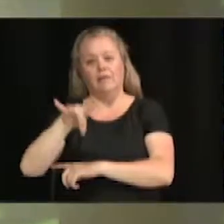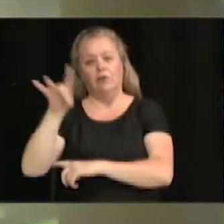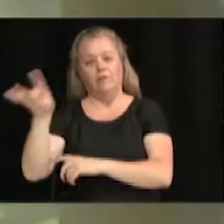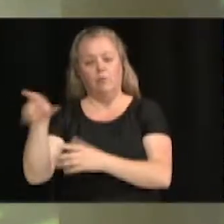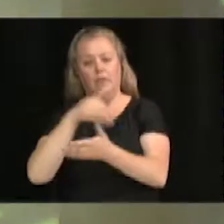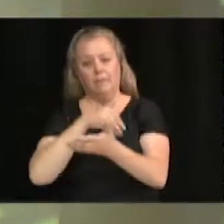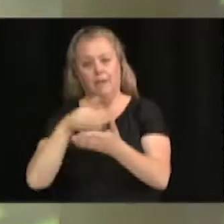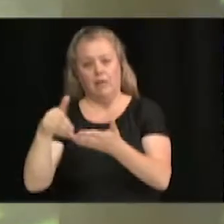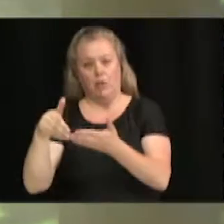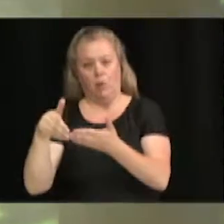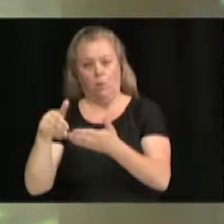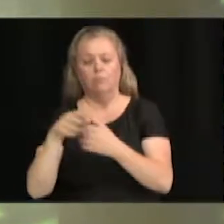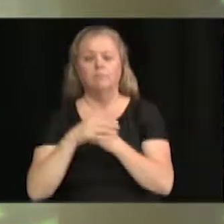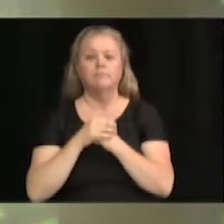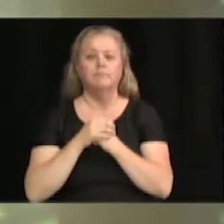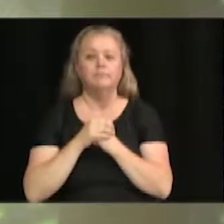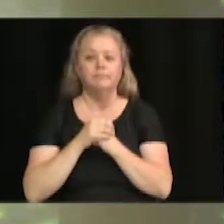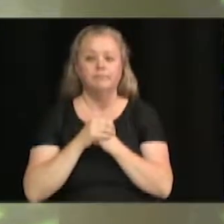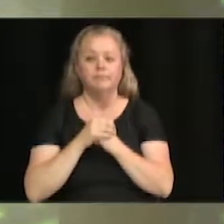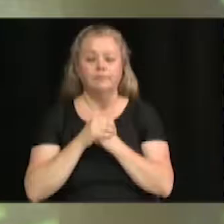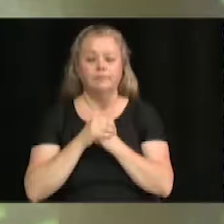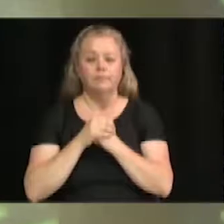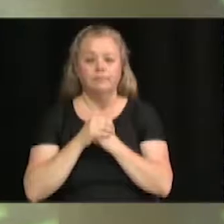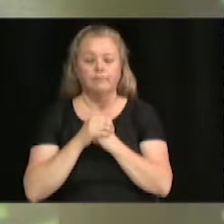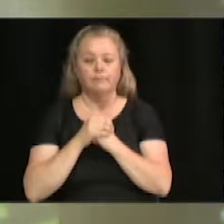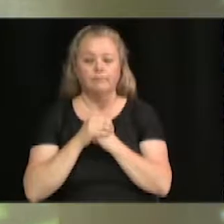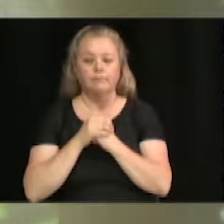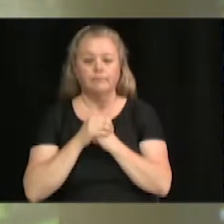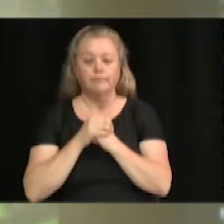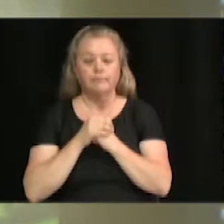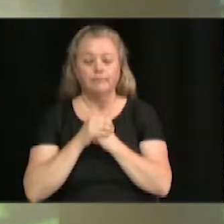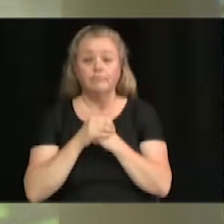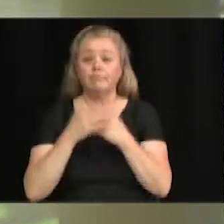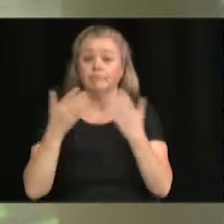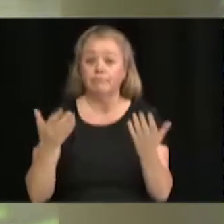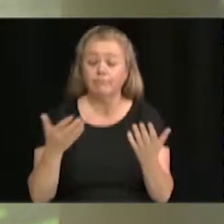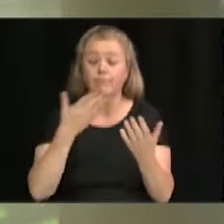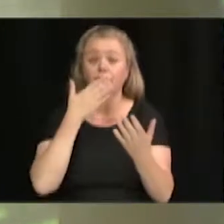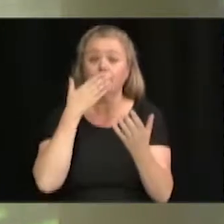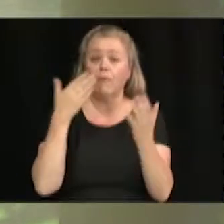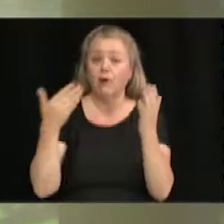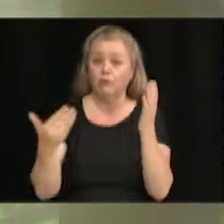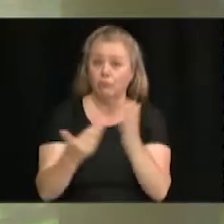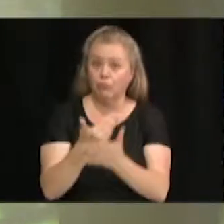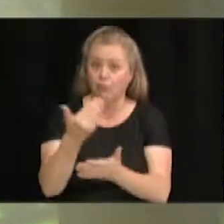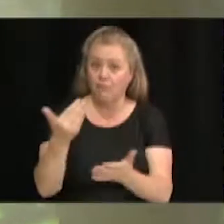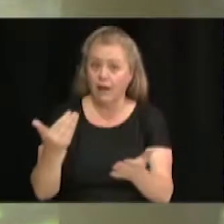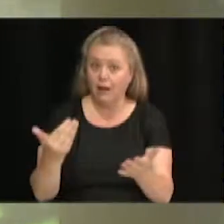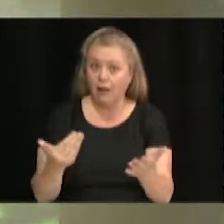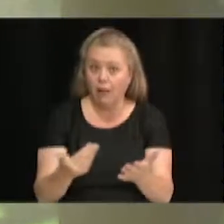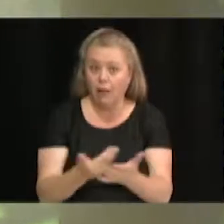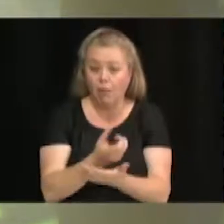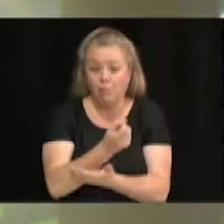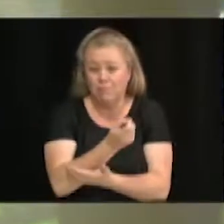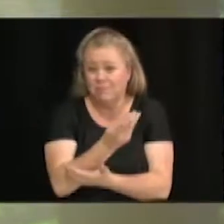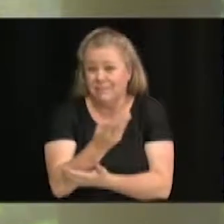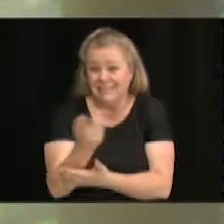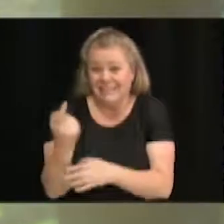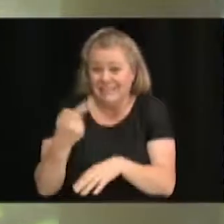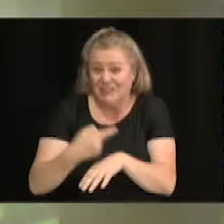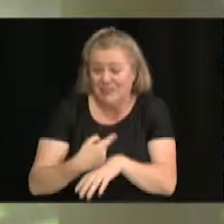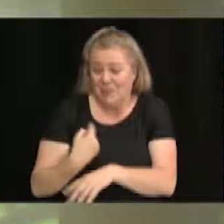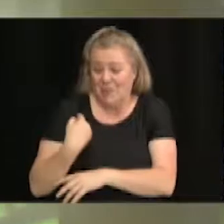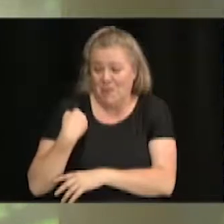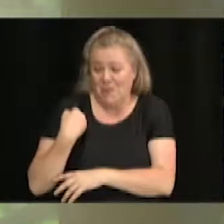millions en 2018. Une bonne nouvelle, il y a quelques jours à peine, même